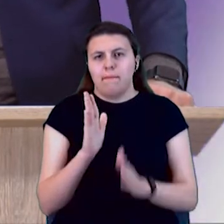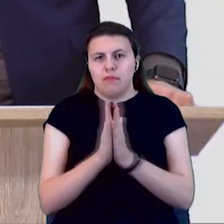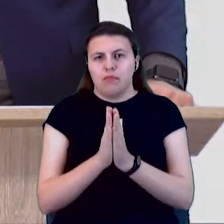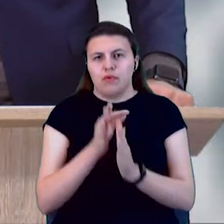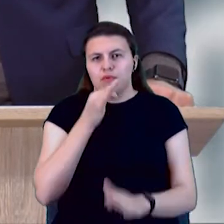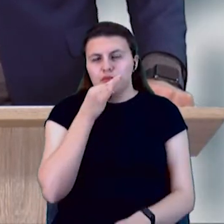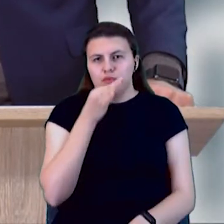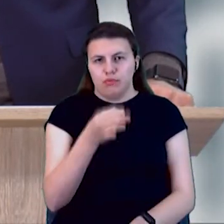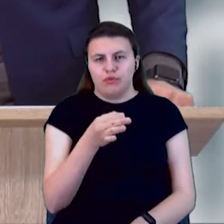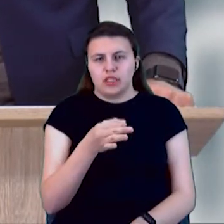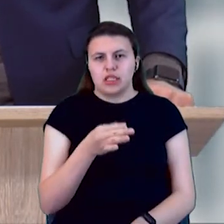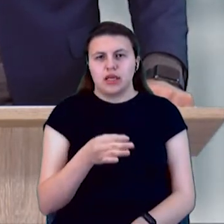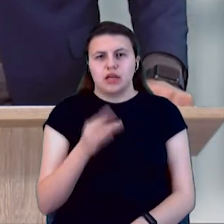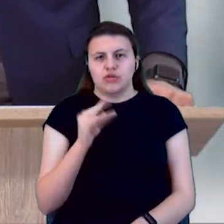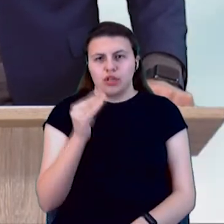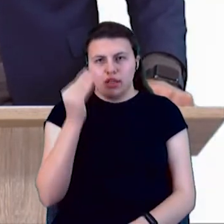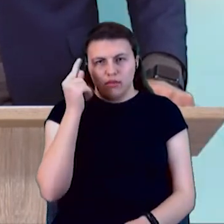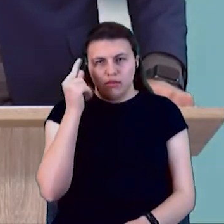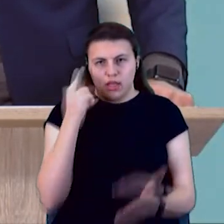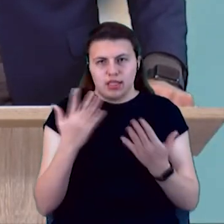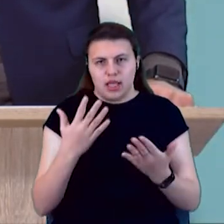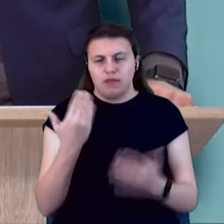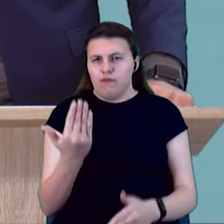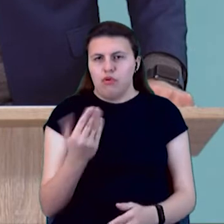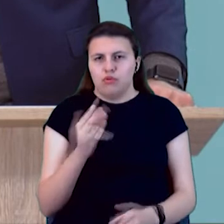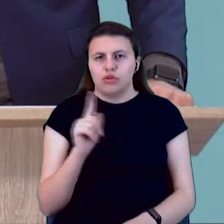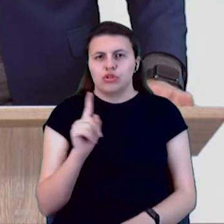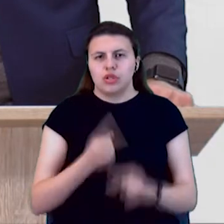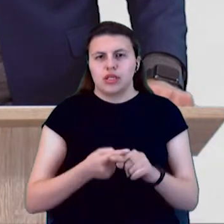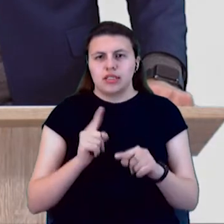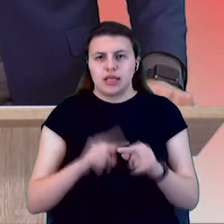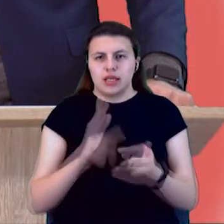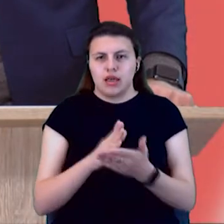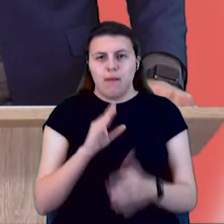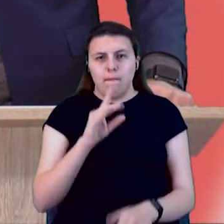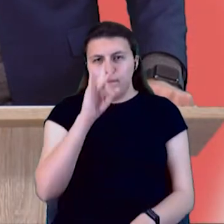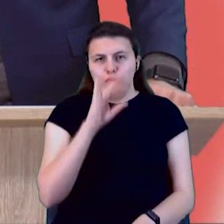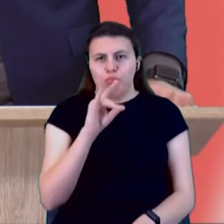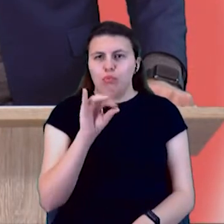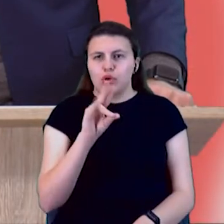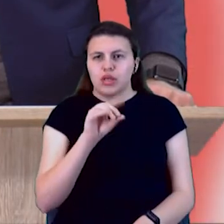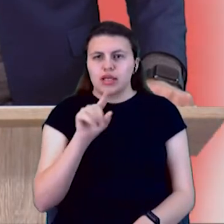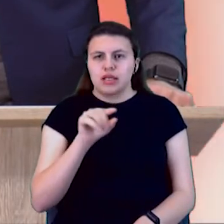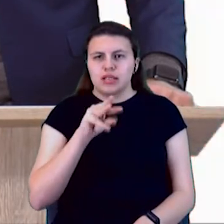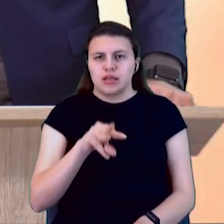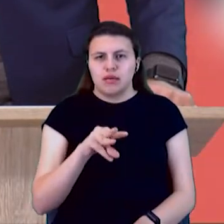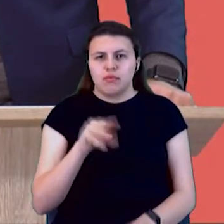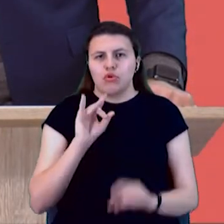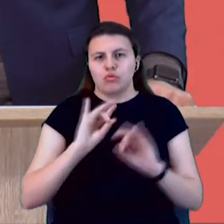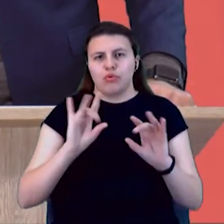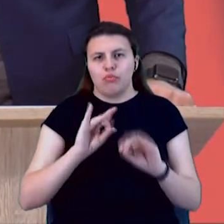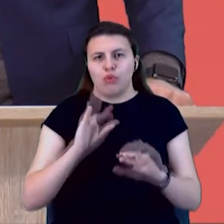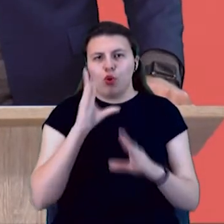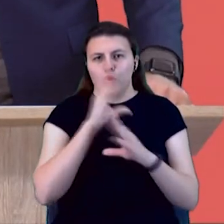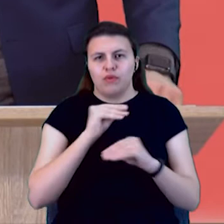хвилини, чи не здається вам, що це все ж таки є популізм розповідати про успіхи великого будівництва, адже це